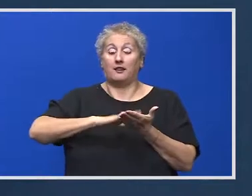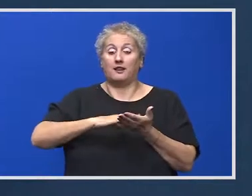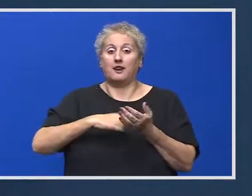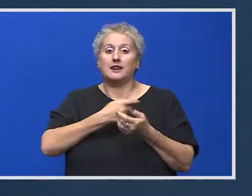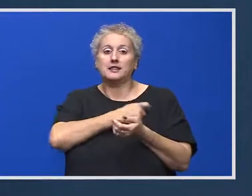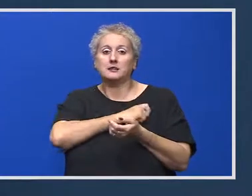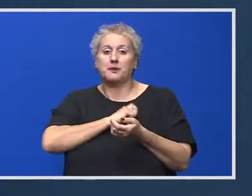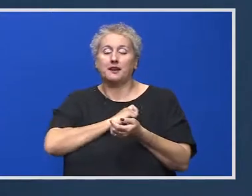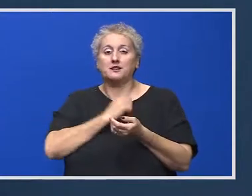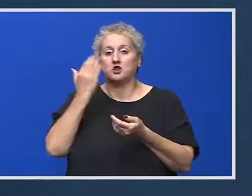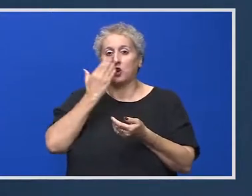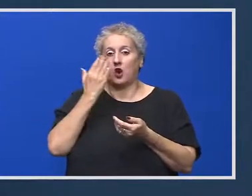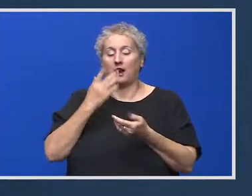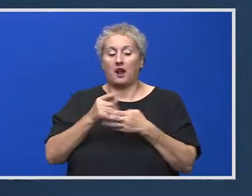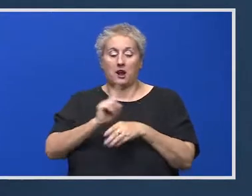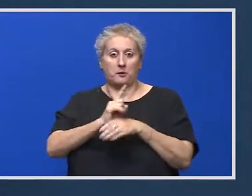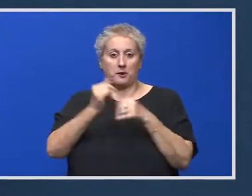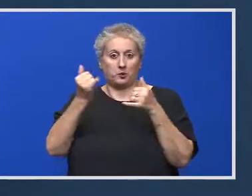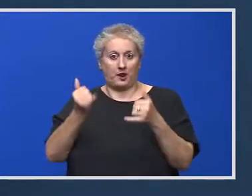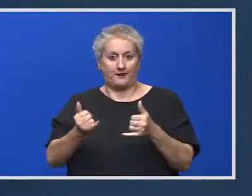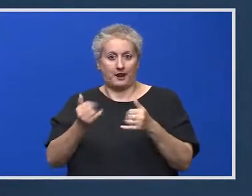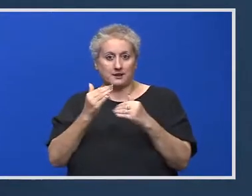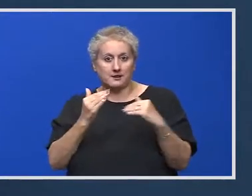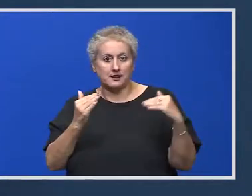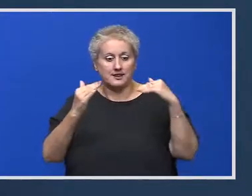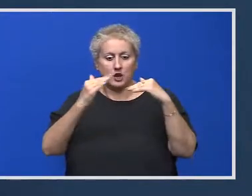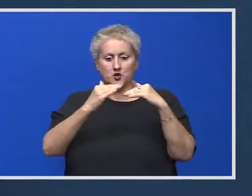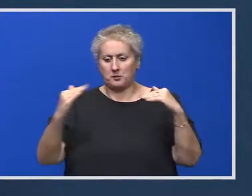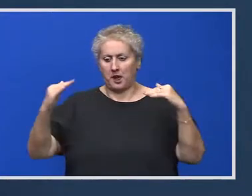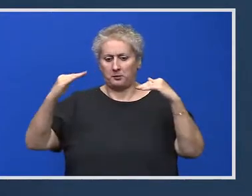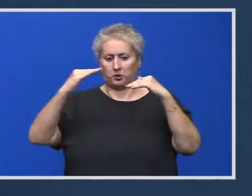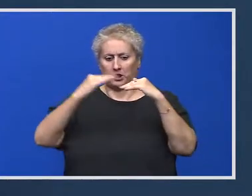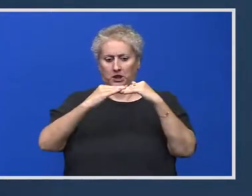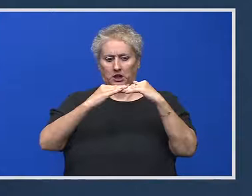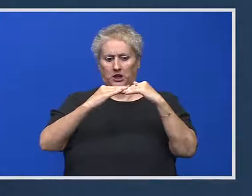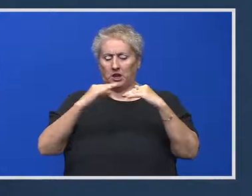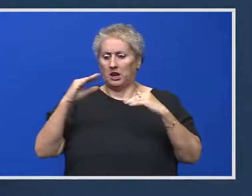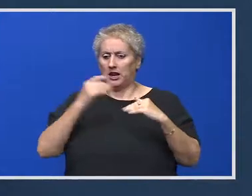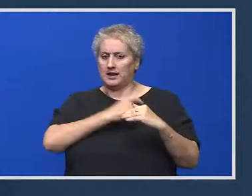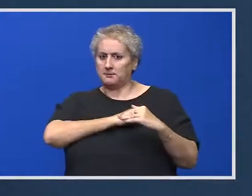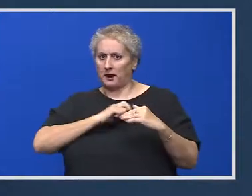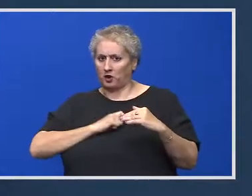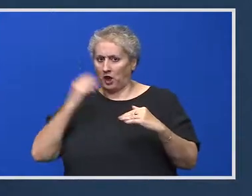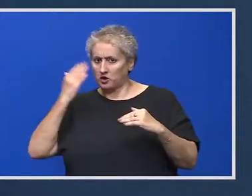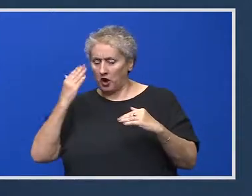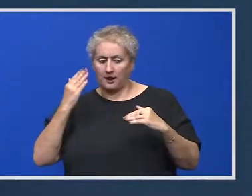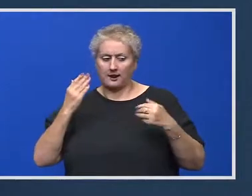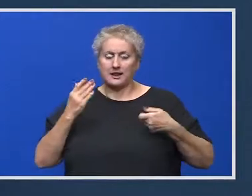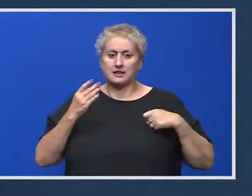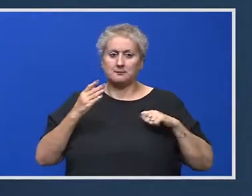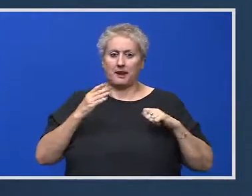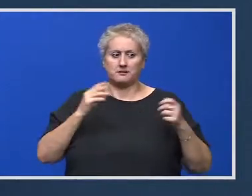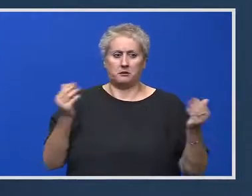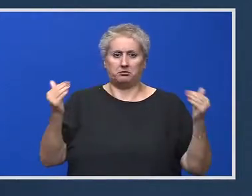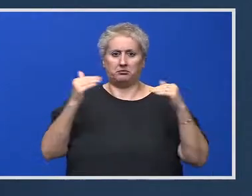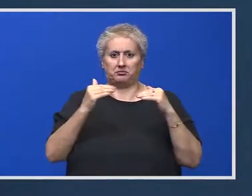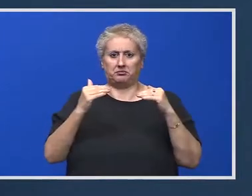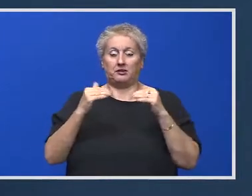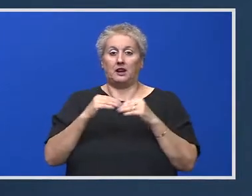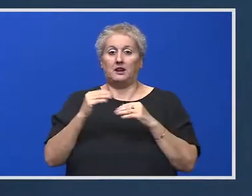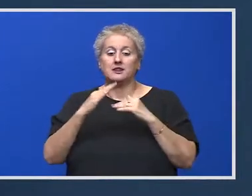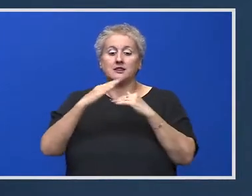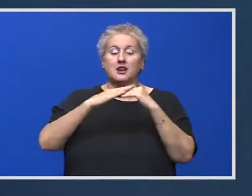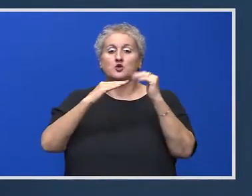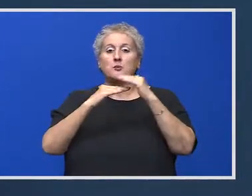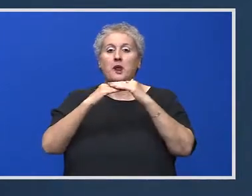școlară, pentru că în momentul de față există o suprapunere între inspecția școlară făcută de ARACIP și inspecția școlară făcută de inspectorate.